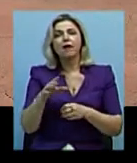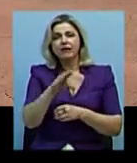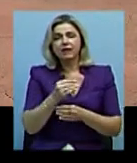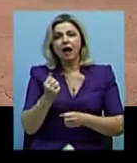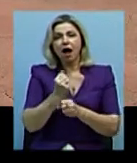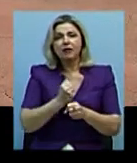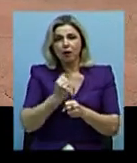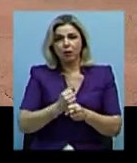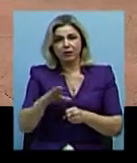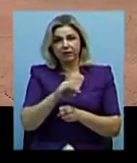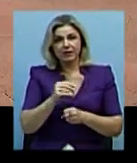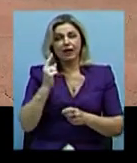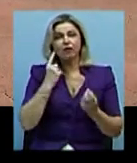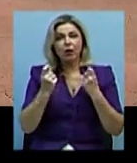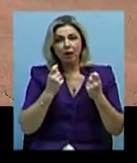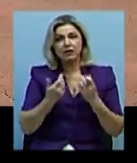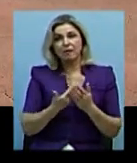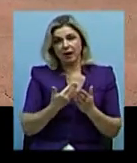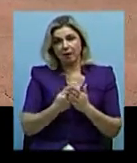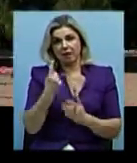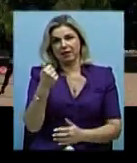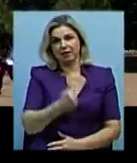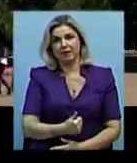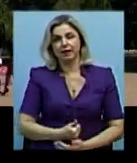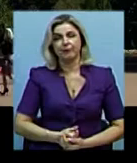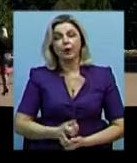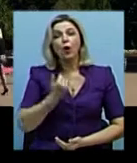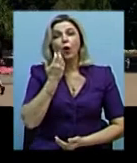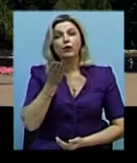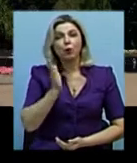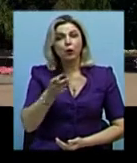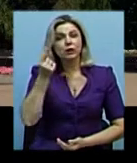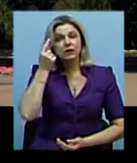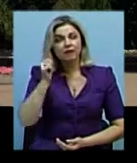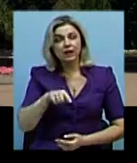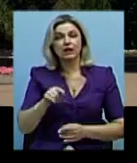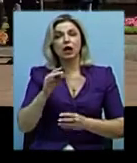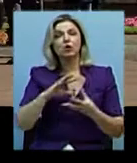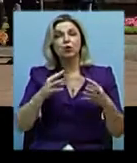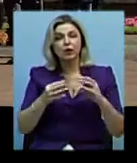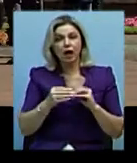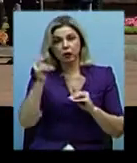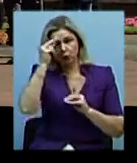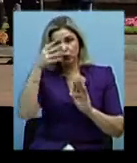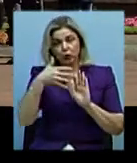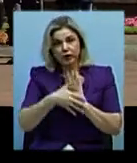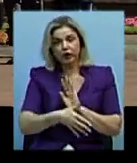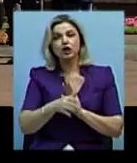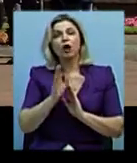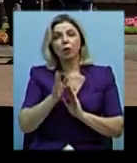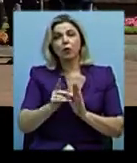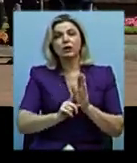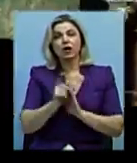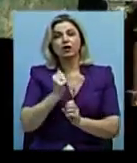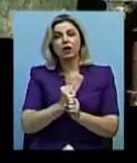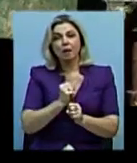всіх і складання звіту – це теж близько тижня». Коли будуть відомі результати дослідження, геодезистів, проєктувальники розпочнуть